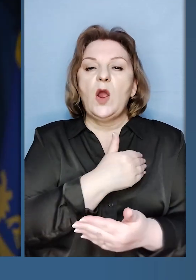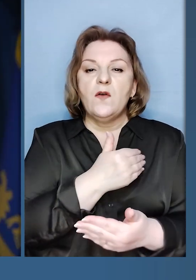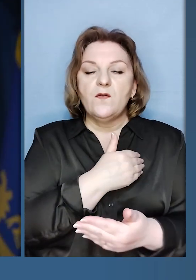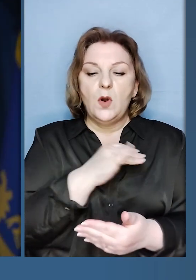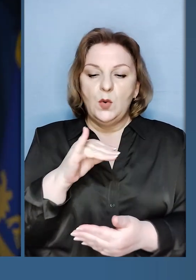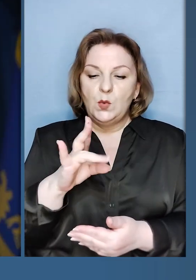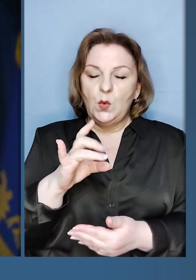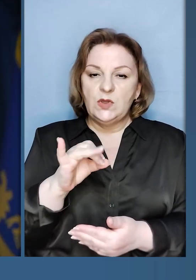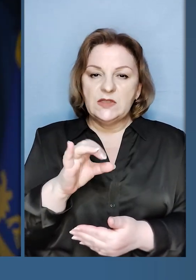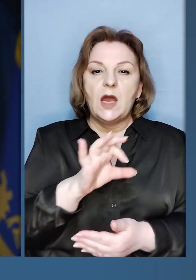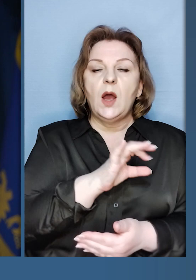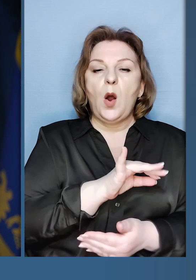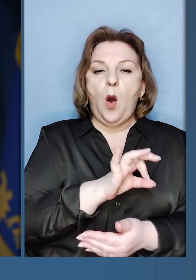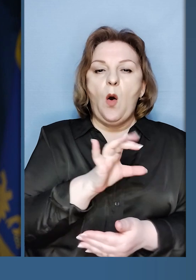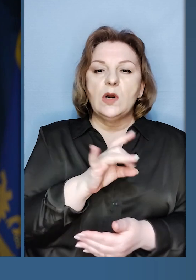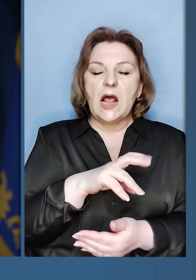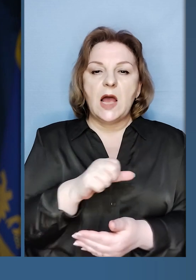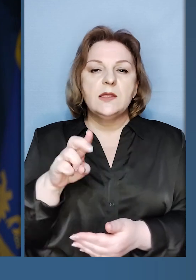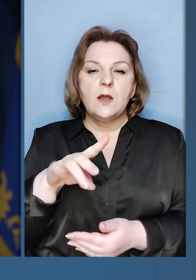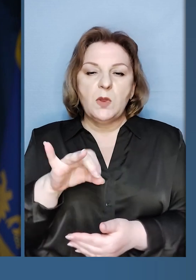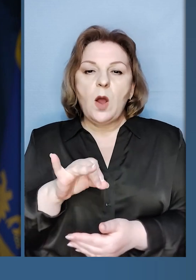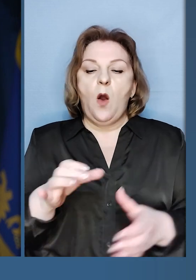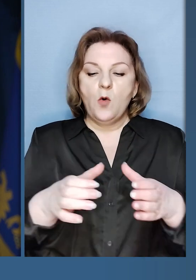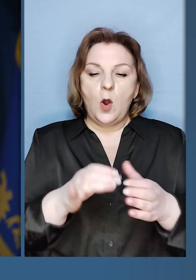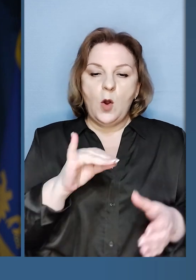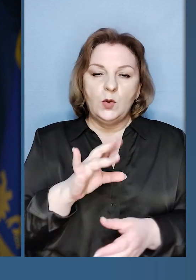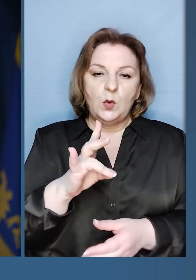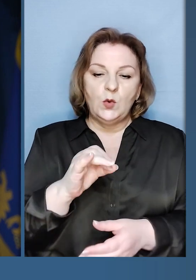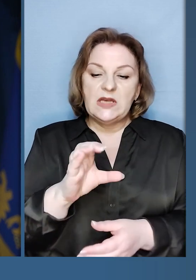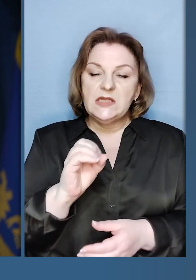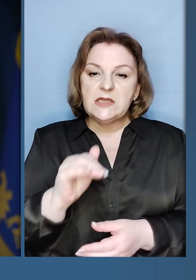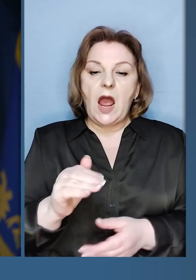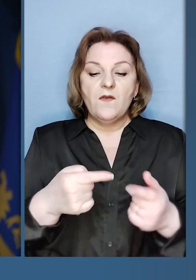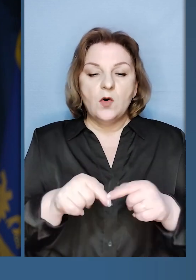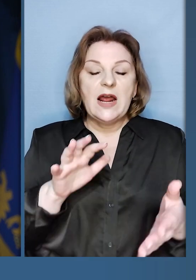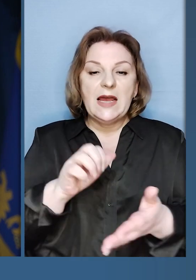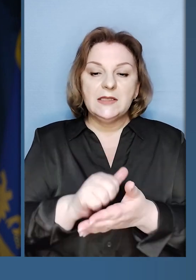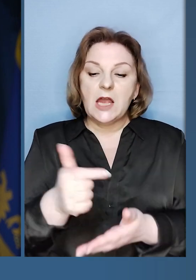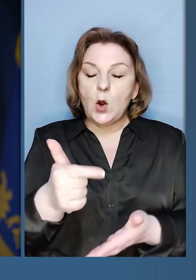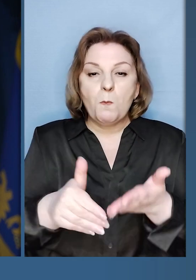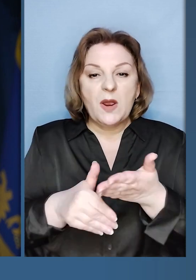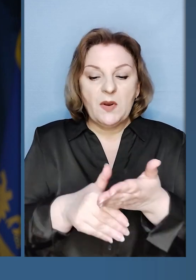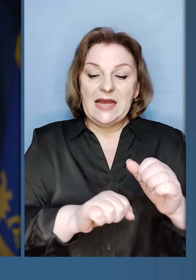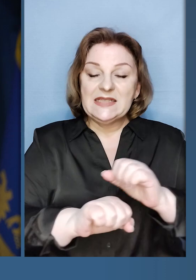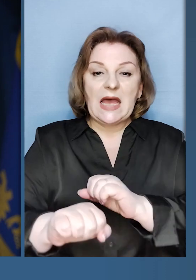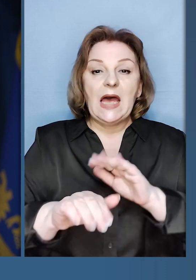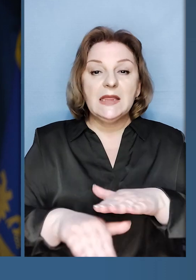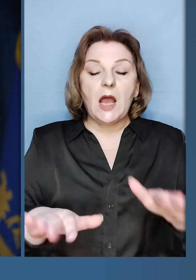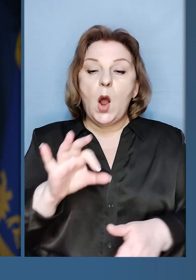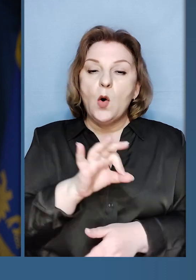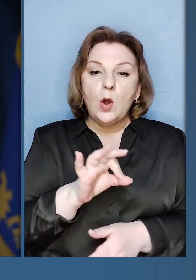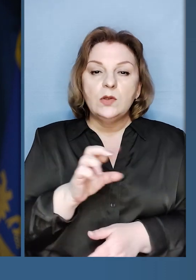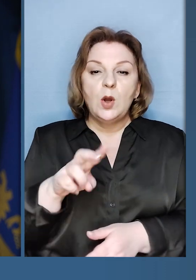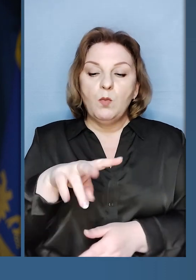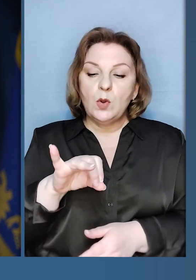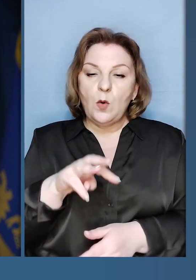волі ЮНІСЕФ Орландо Блумом та командою ЮНІСЕФ, організації, яка займається гуманітарною підтримкою і